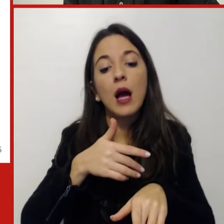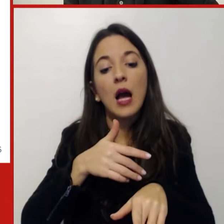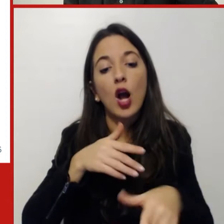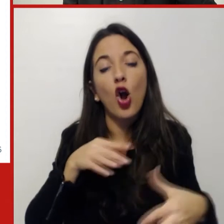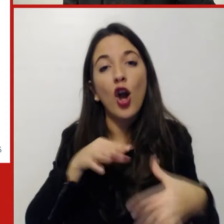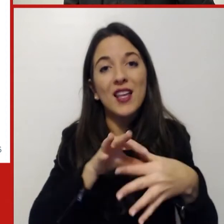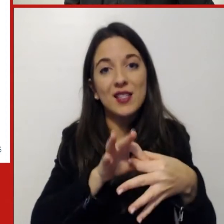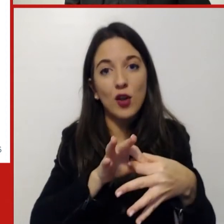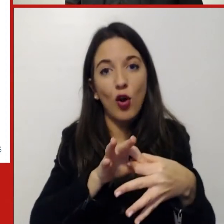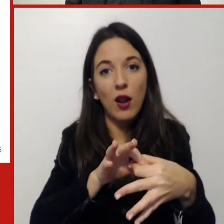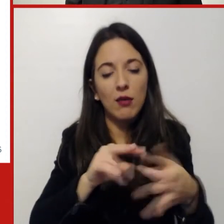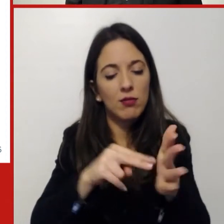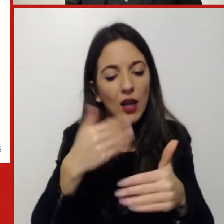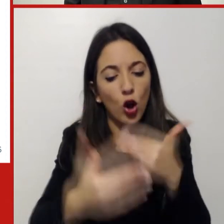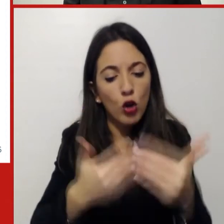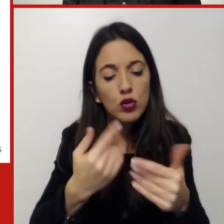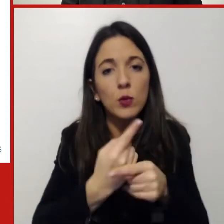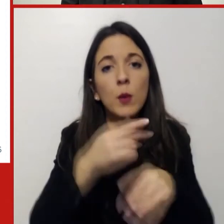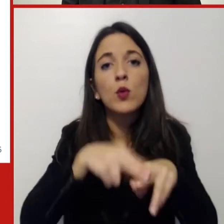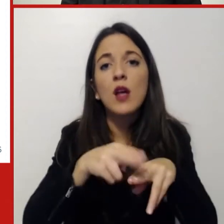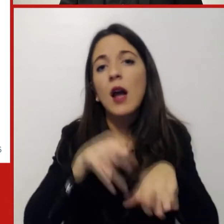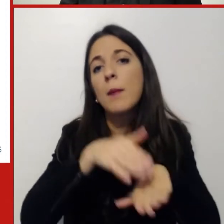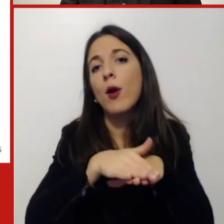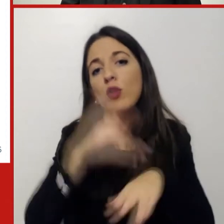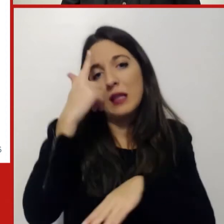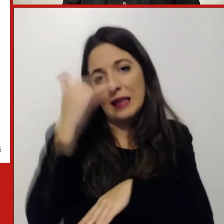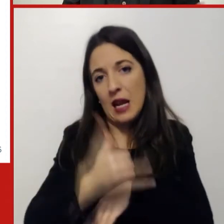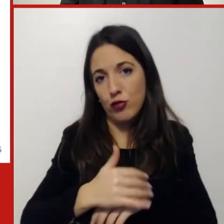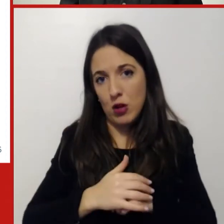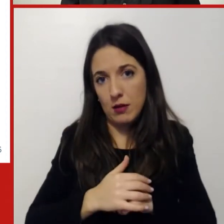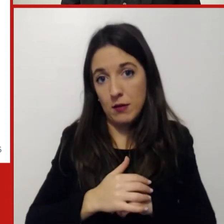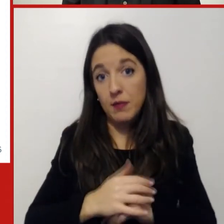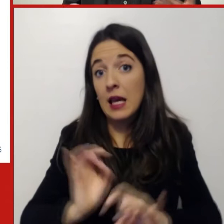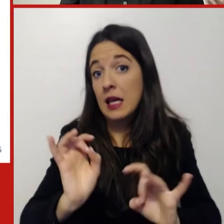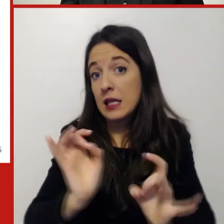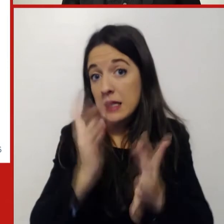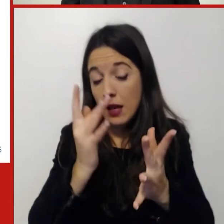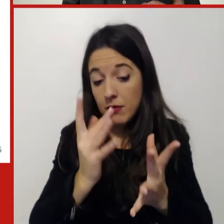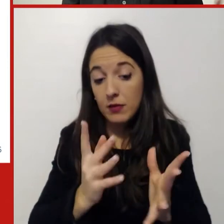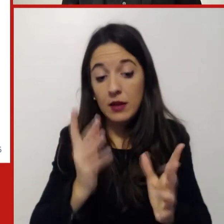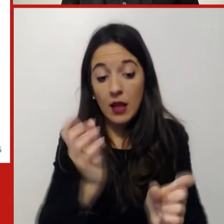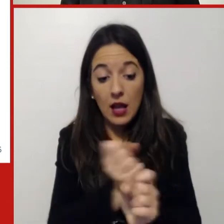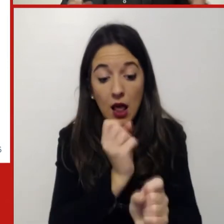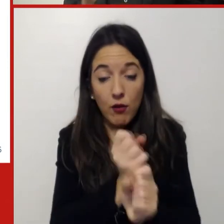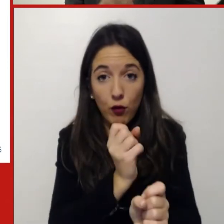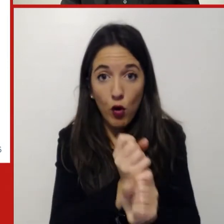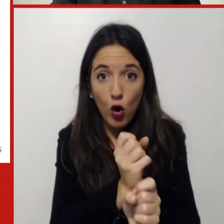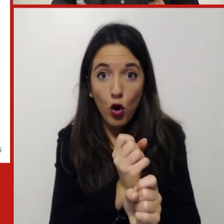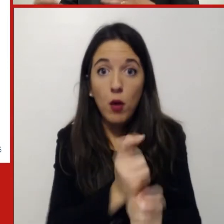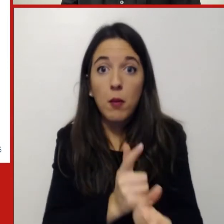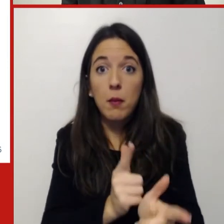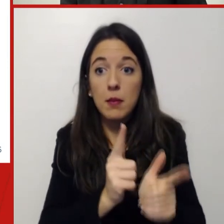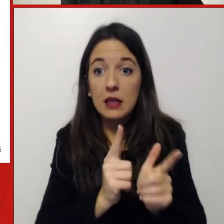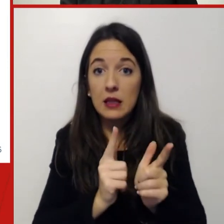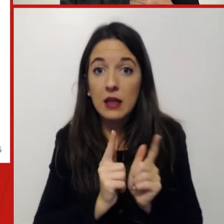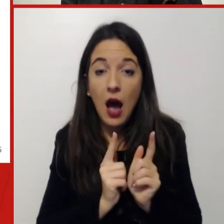tecnologia, laddove il lavoro, l'organizzazione del lavoro ci permette di prescindere da paletti, da vincoli legati ai muri,